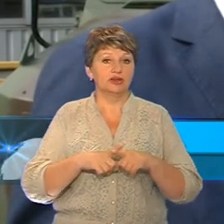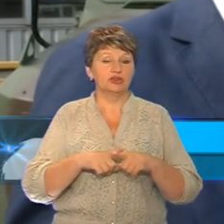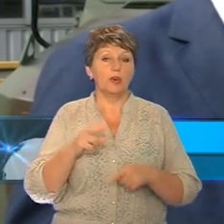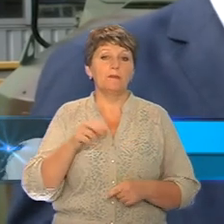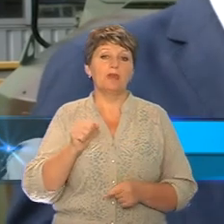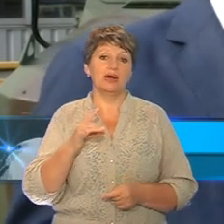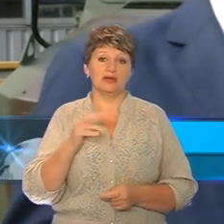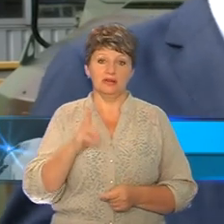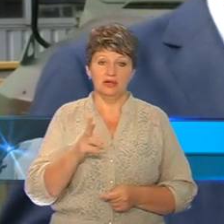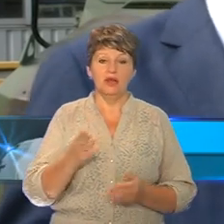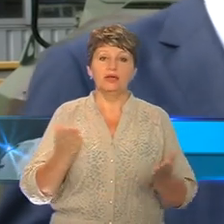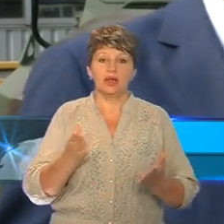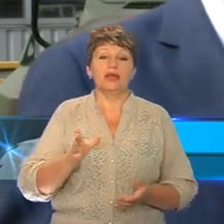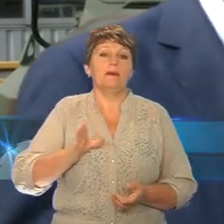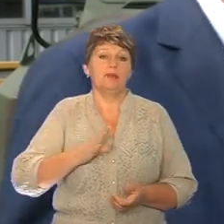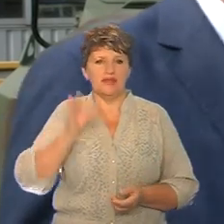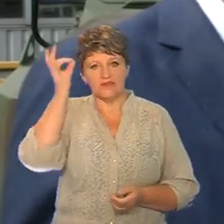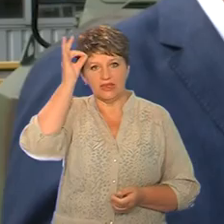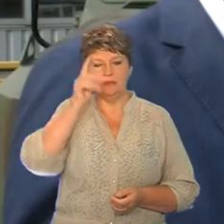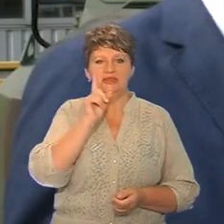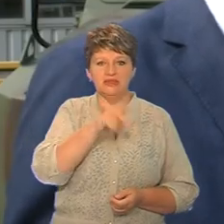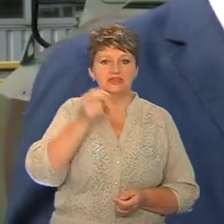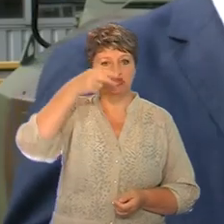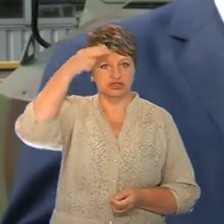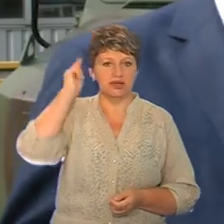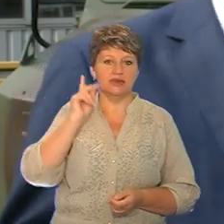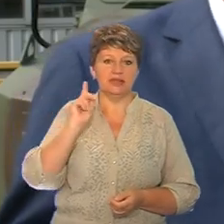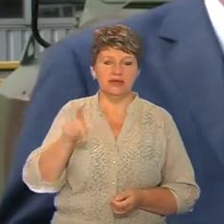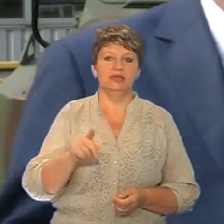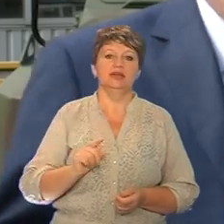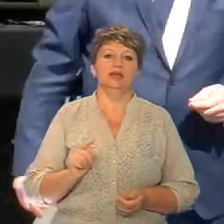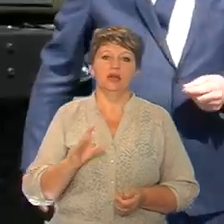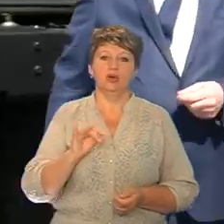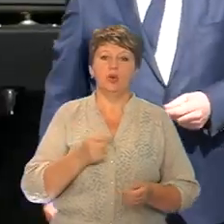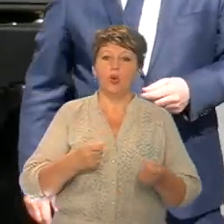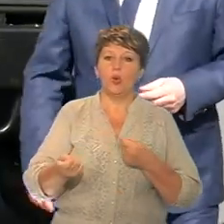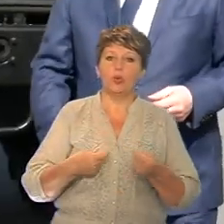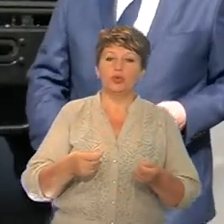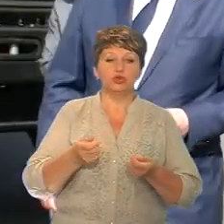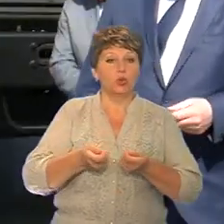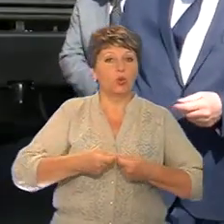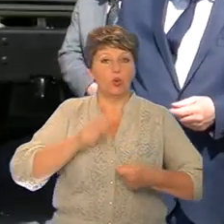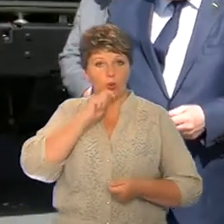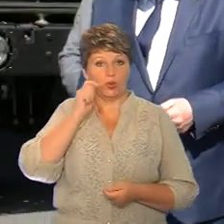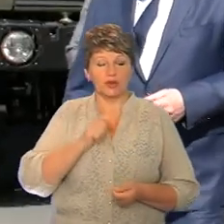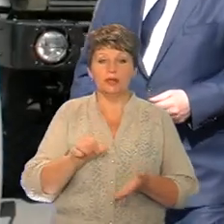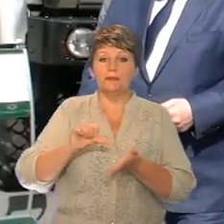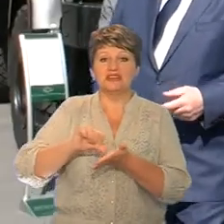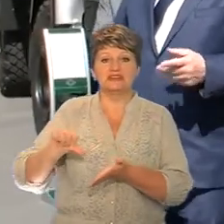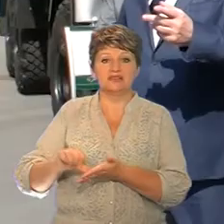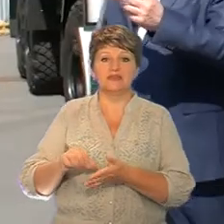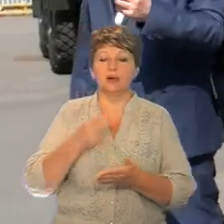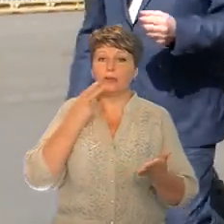які були і в Німеччині, і в Чехії, в Словаччині. Уряд України представив